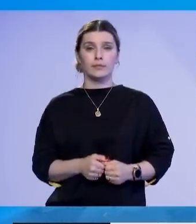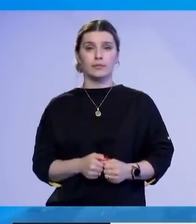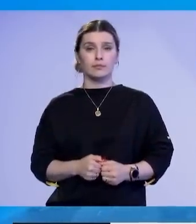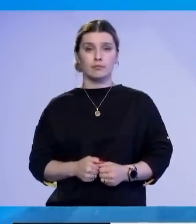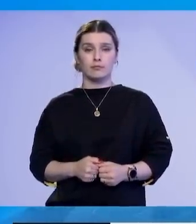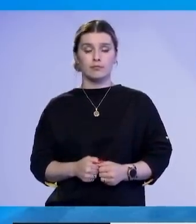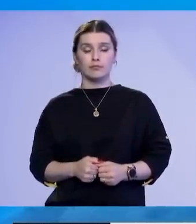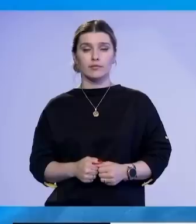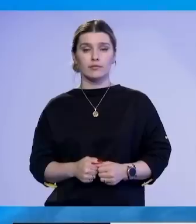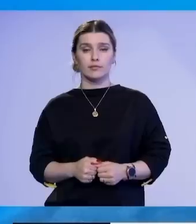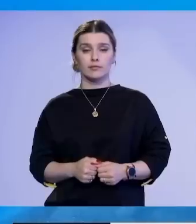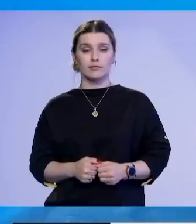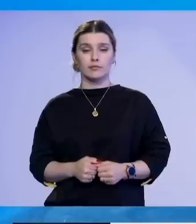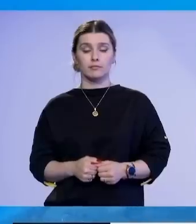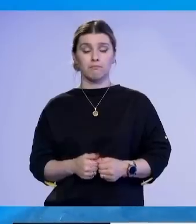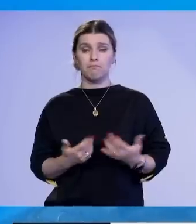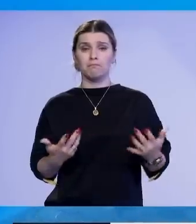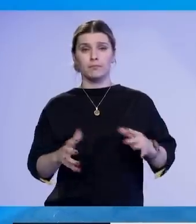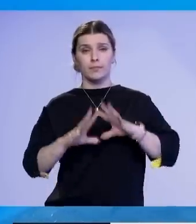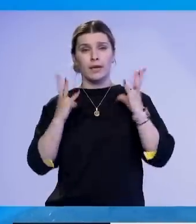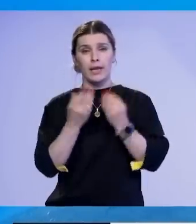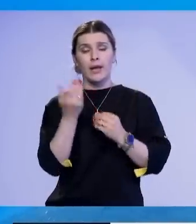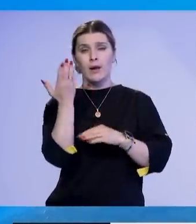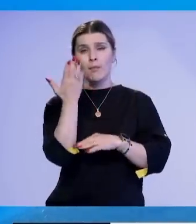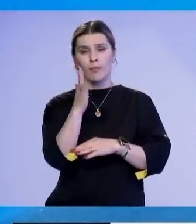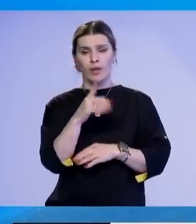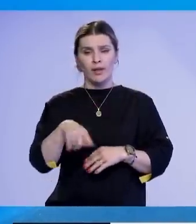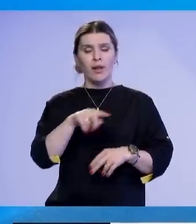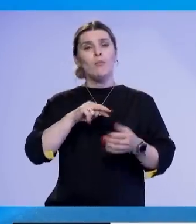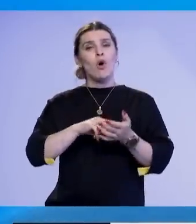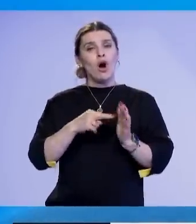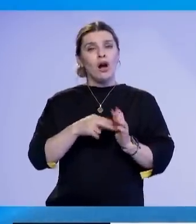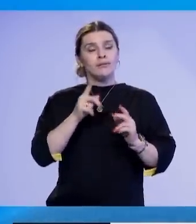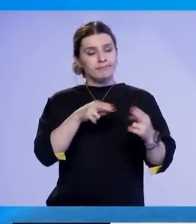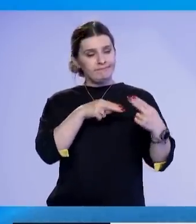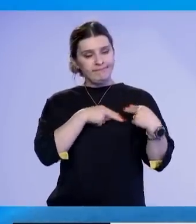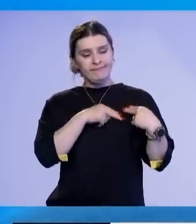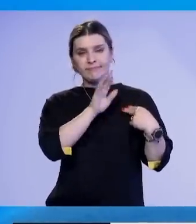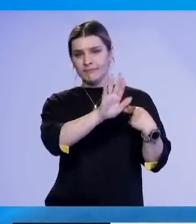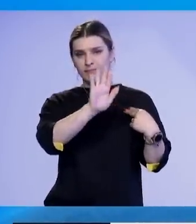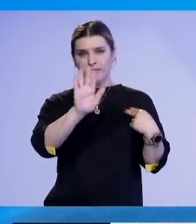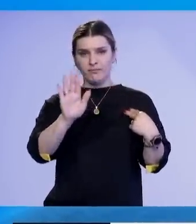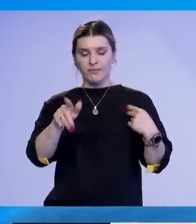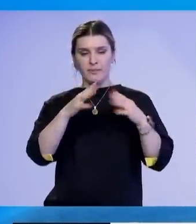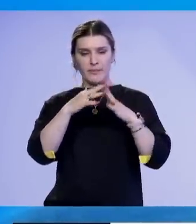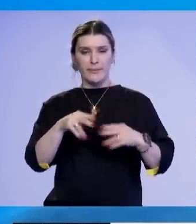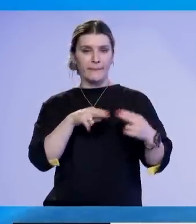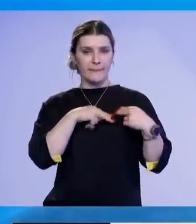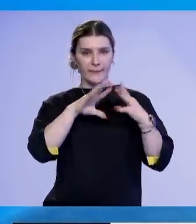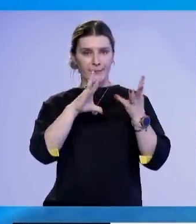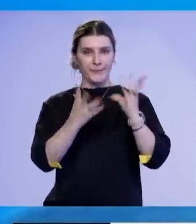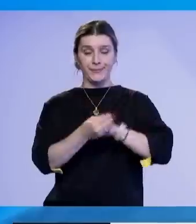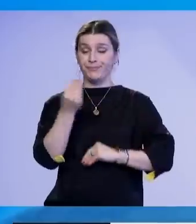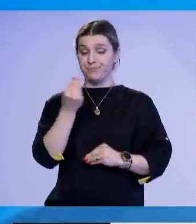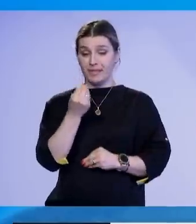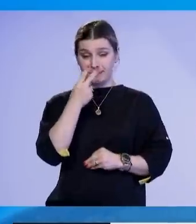in this country... Pra se cili politikan ka përgjithsin për veprimet e vetan në rajon. Dhe naturisht nëse